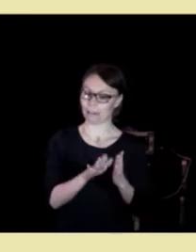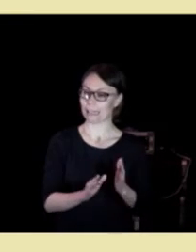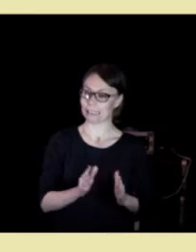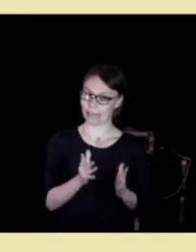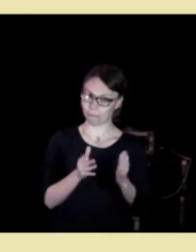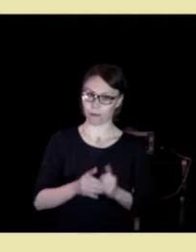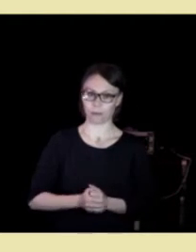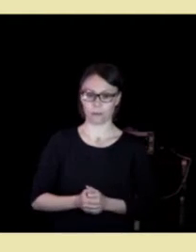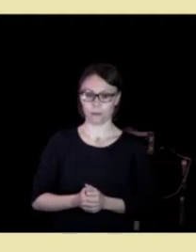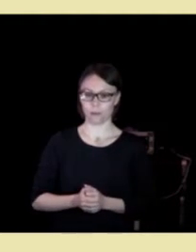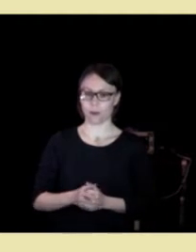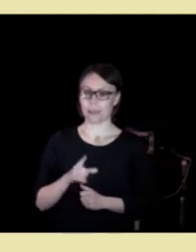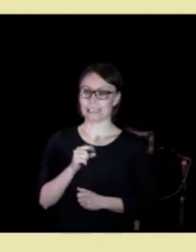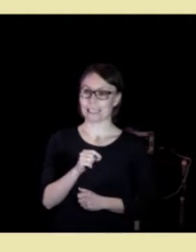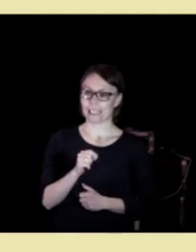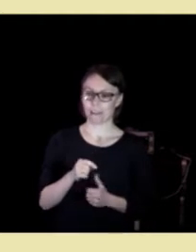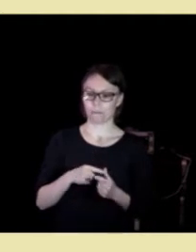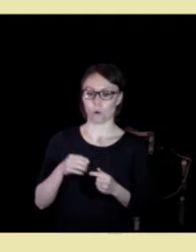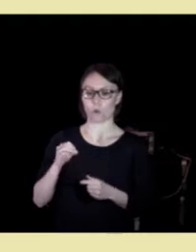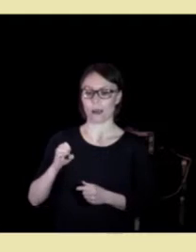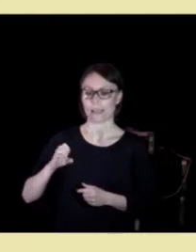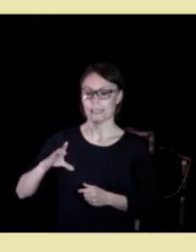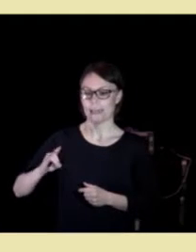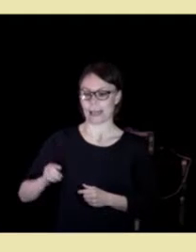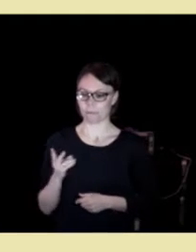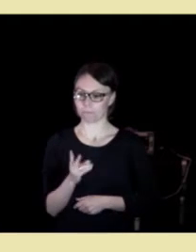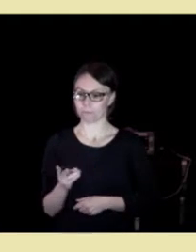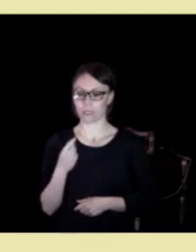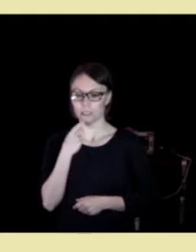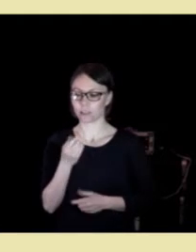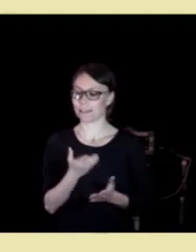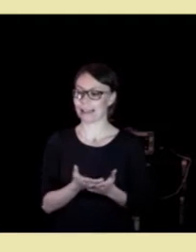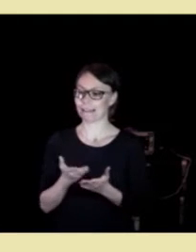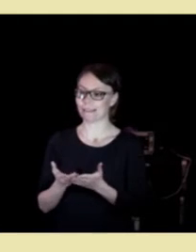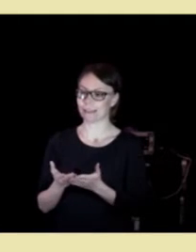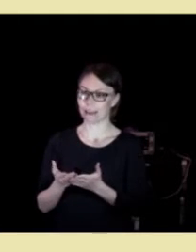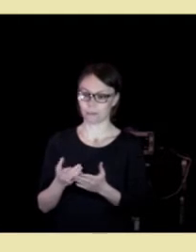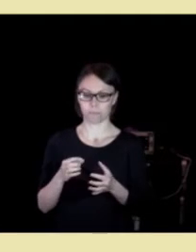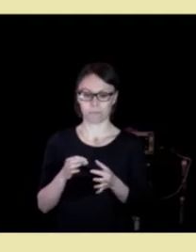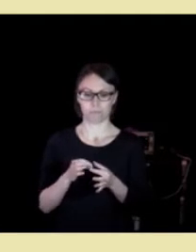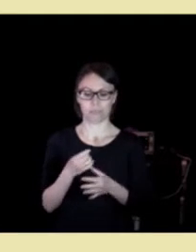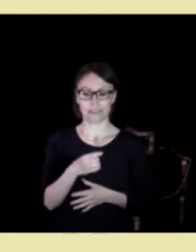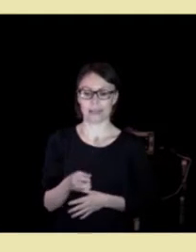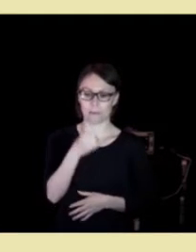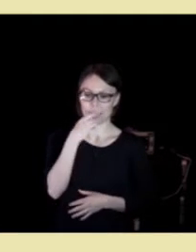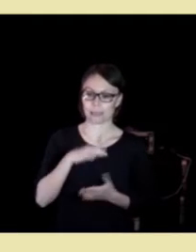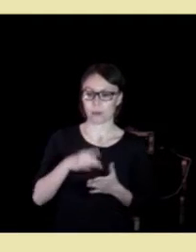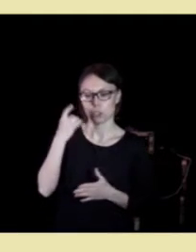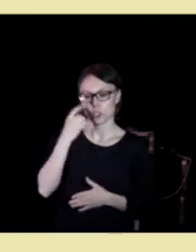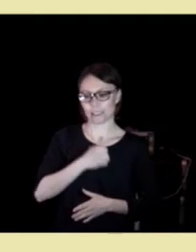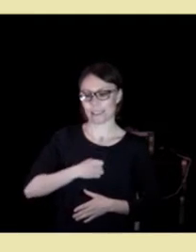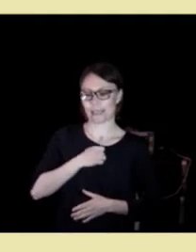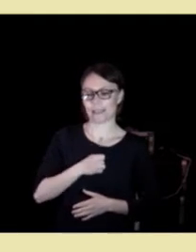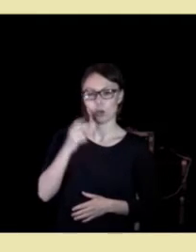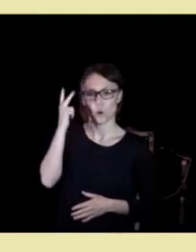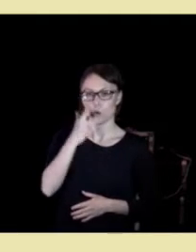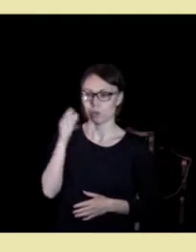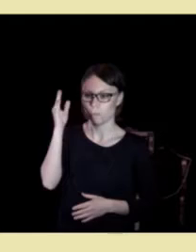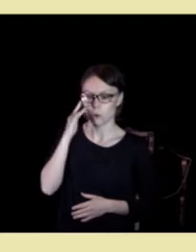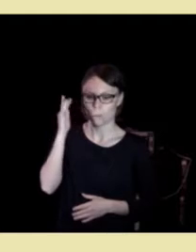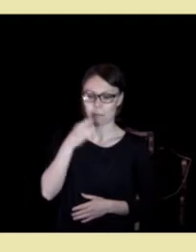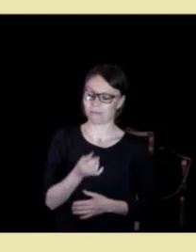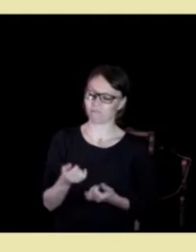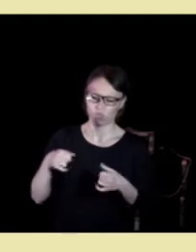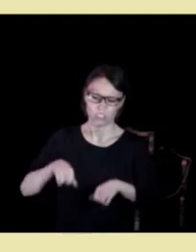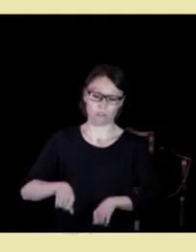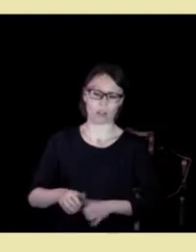Både Sintef og OECD har påpekt at tjenester til mennesker med psykiske lidelser og rusproblemer er for